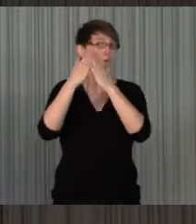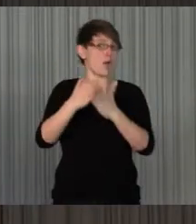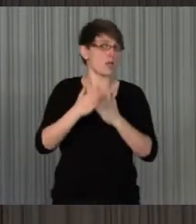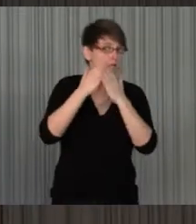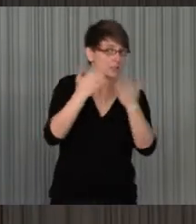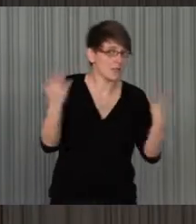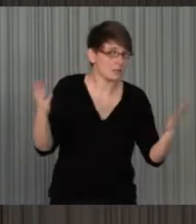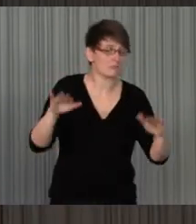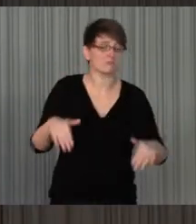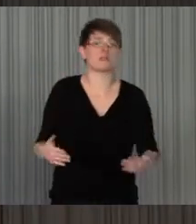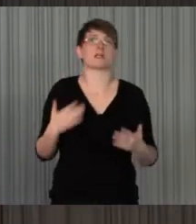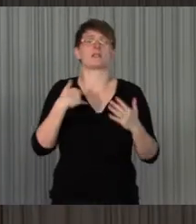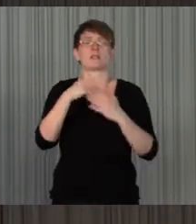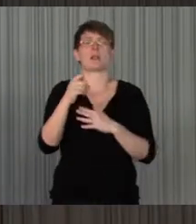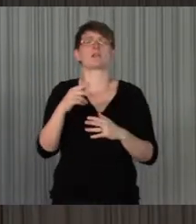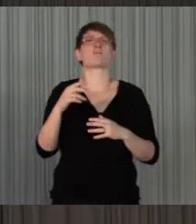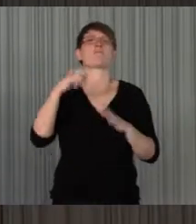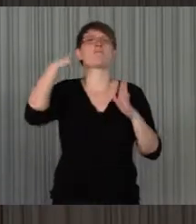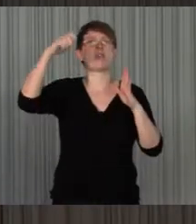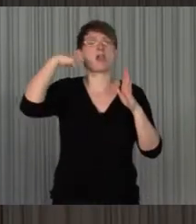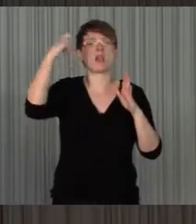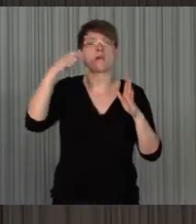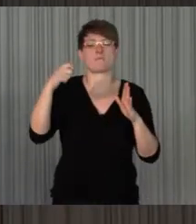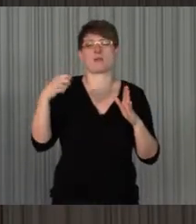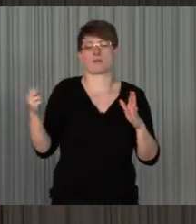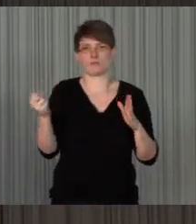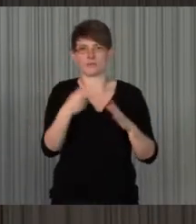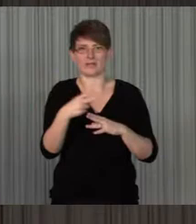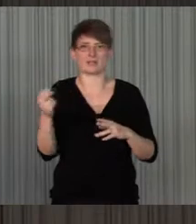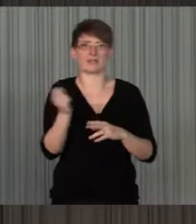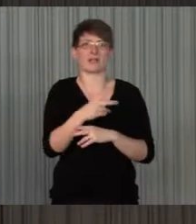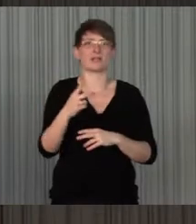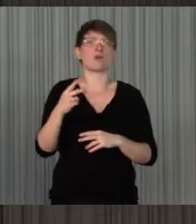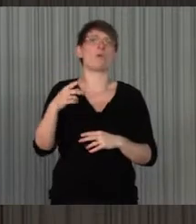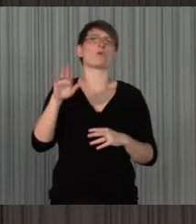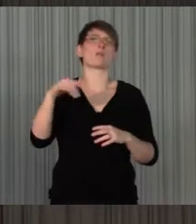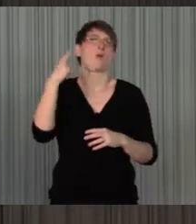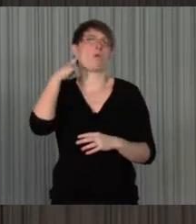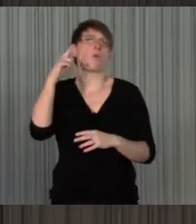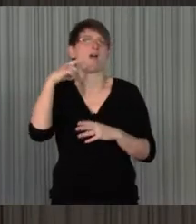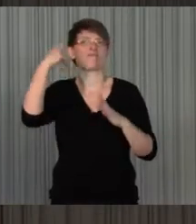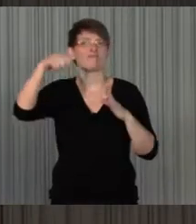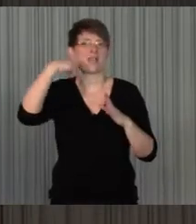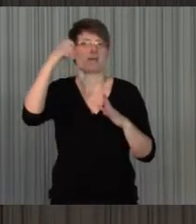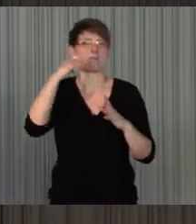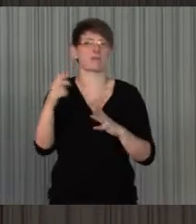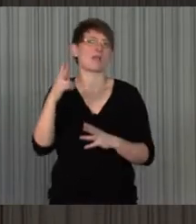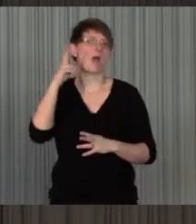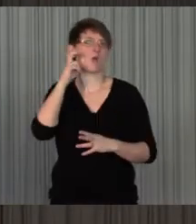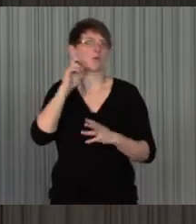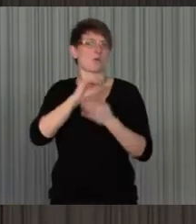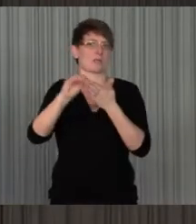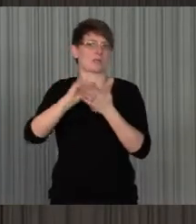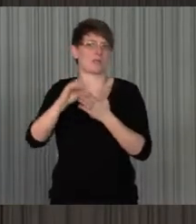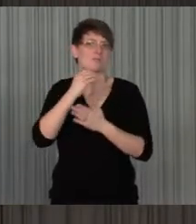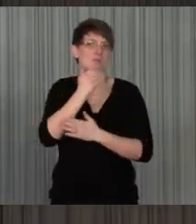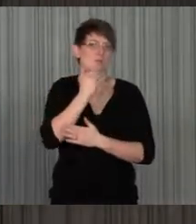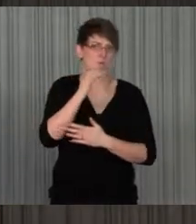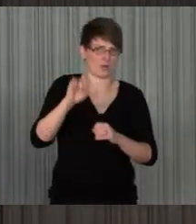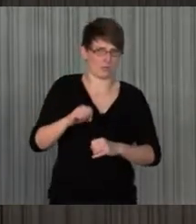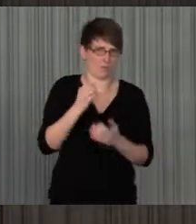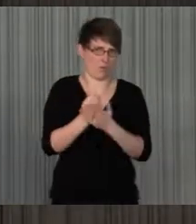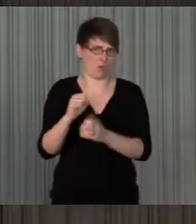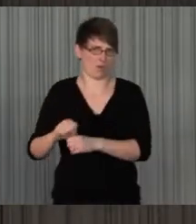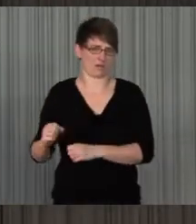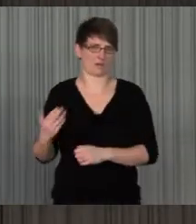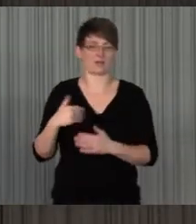Fernsefilme könnten mit guter Titel oder eben auch nur Filme, sozusagen Audio-Diskussion, angebrochen werden. Und für